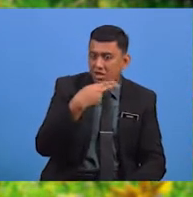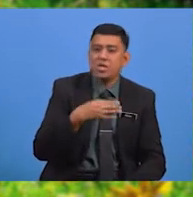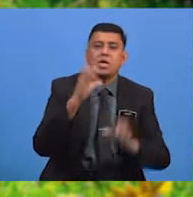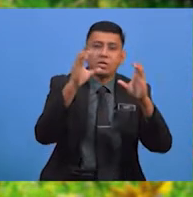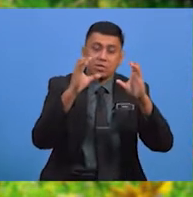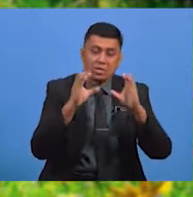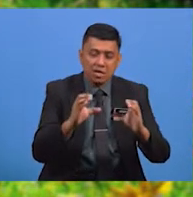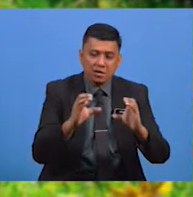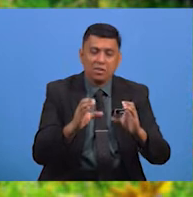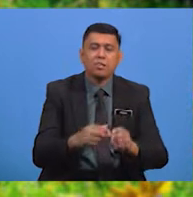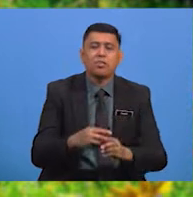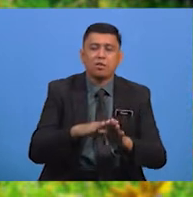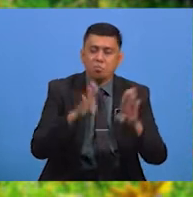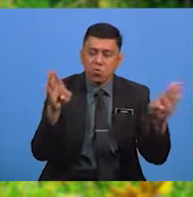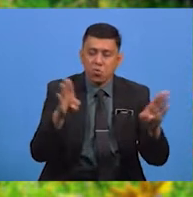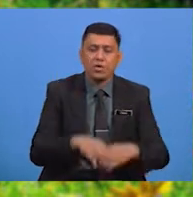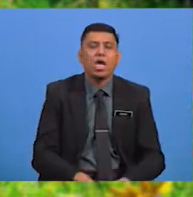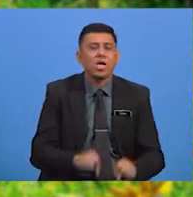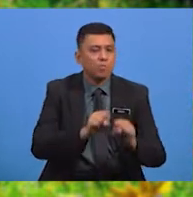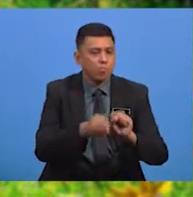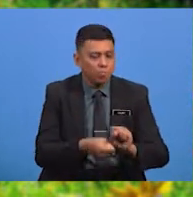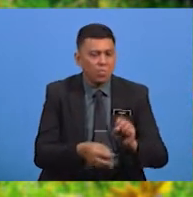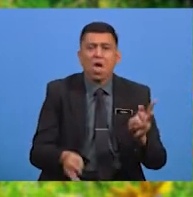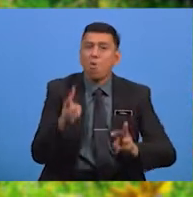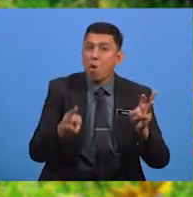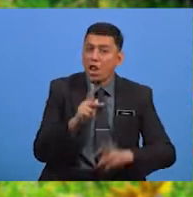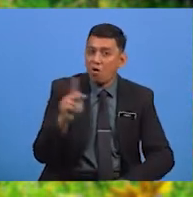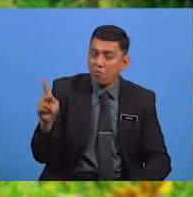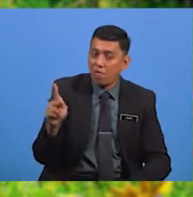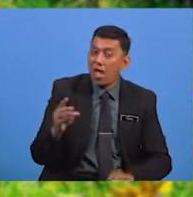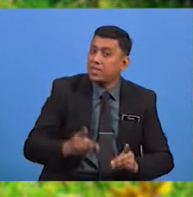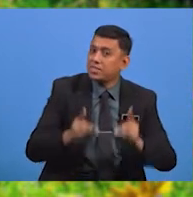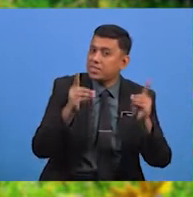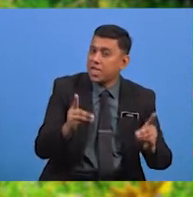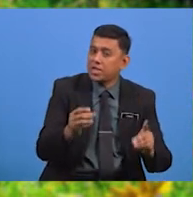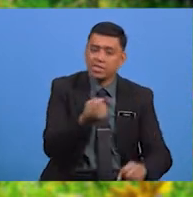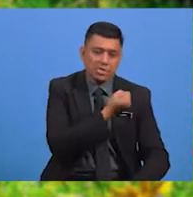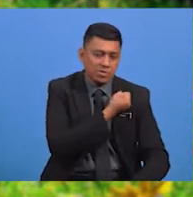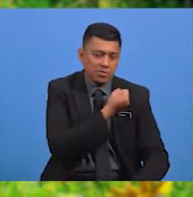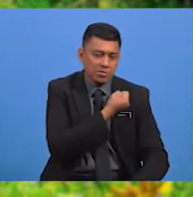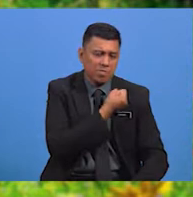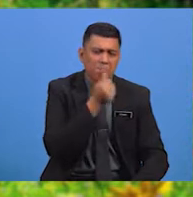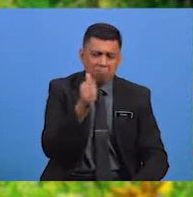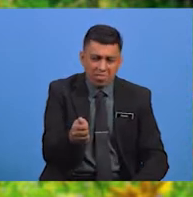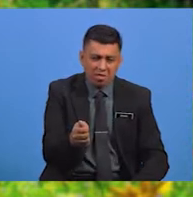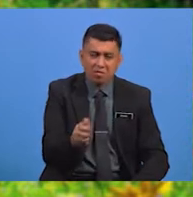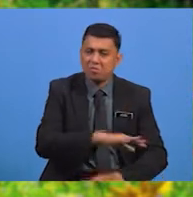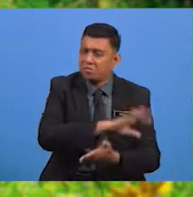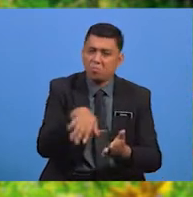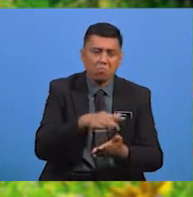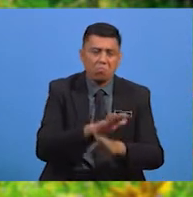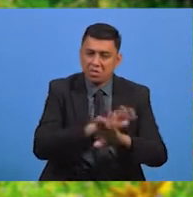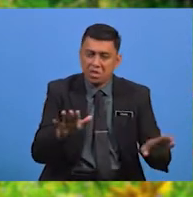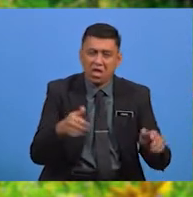Secara Terbuka Supaya Walaupun Sedang Kecewa Anda Semua Tidak Akan